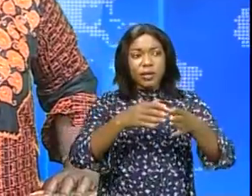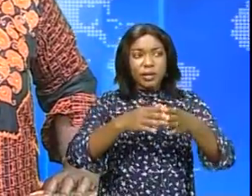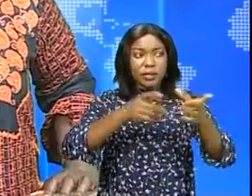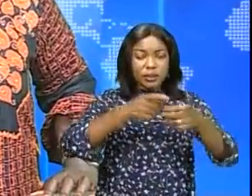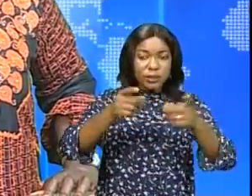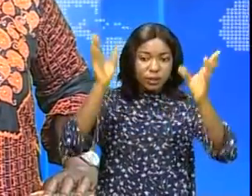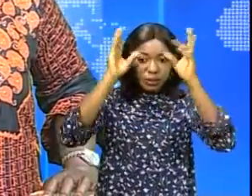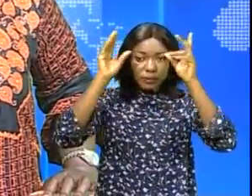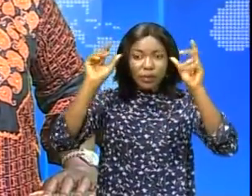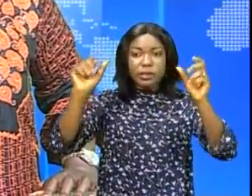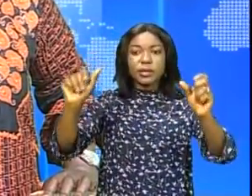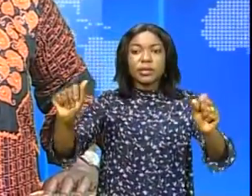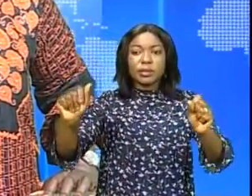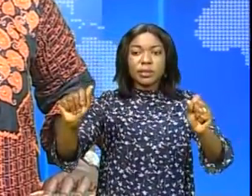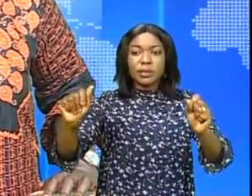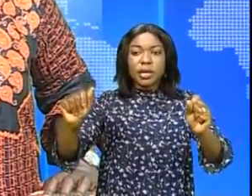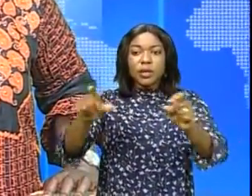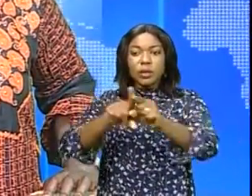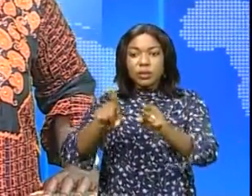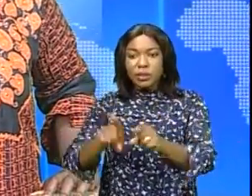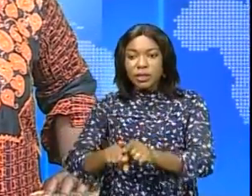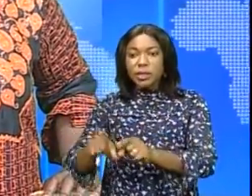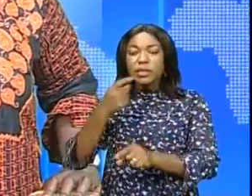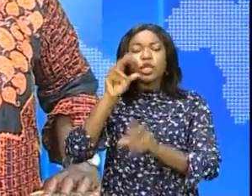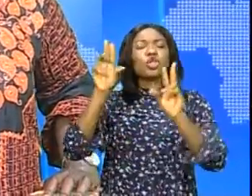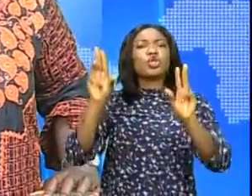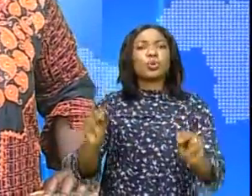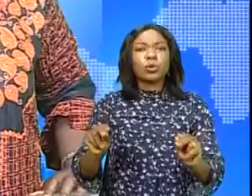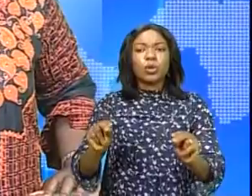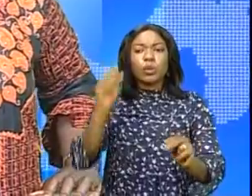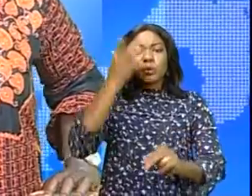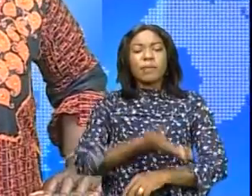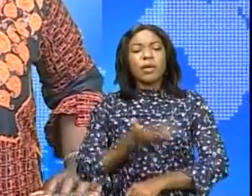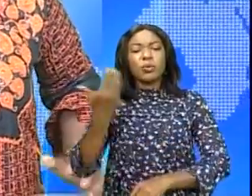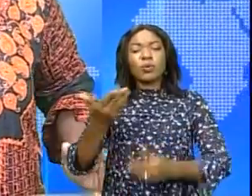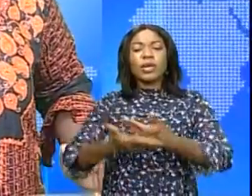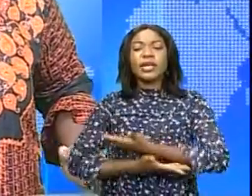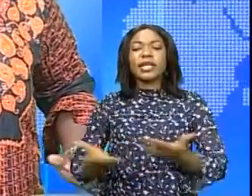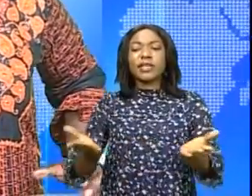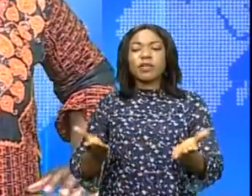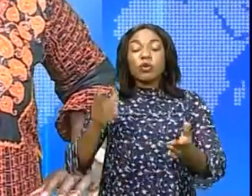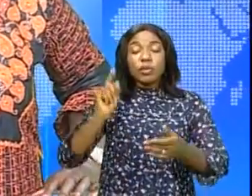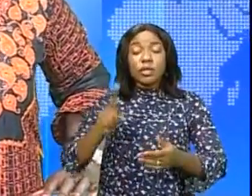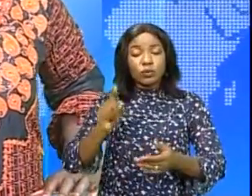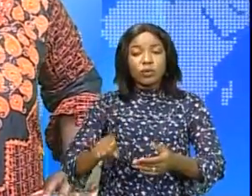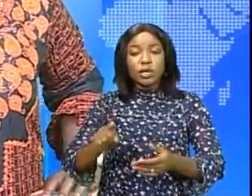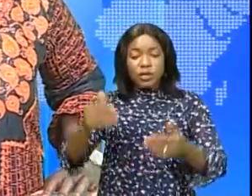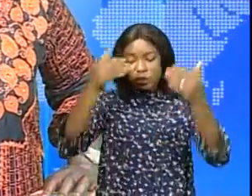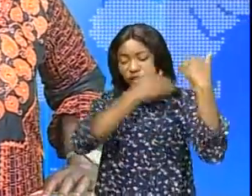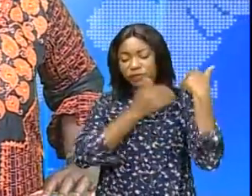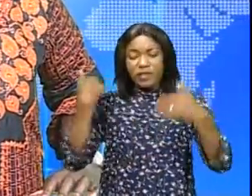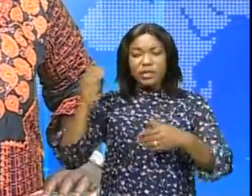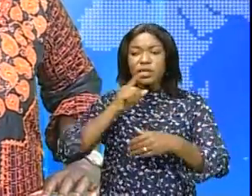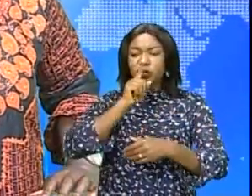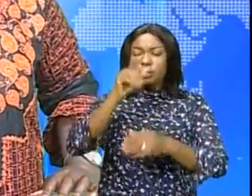le président de l'OTUK, Mouyaya, dit non à la levée de la grève et sollicite l'intervention du chef de l'État.